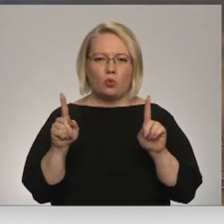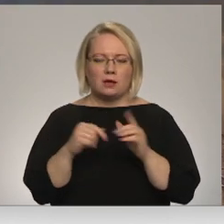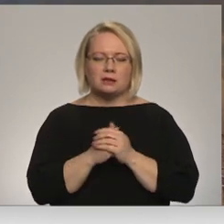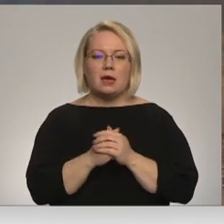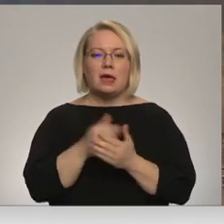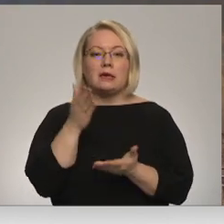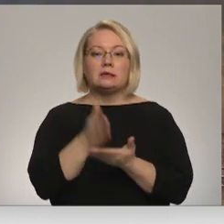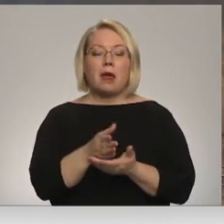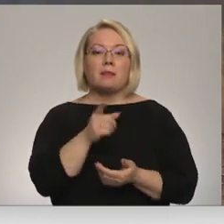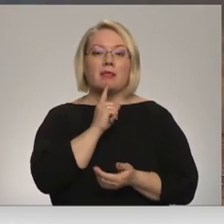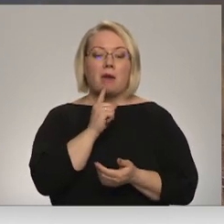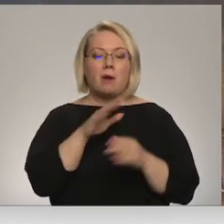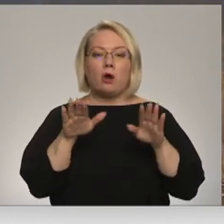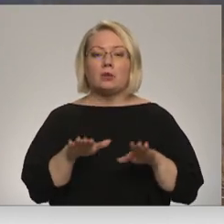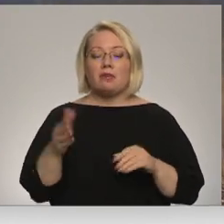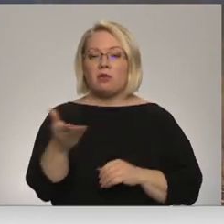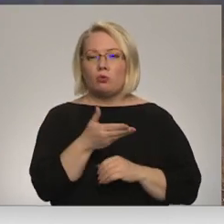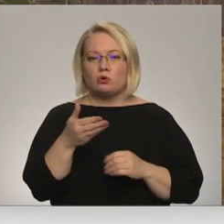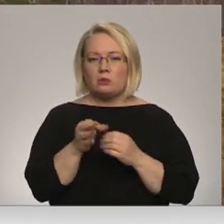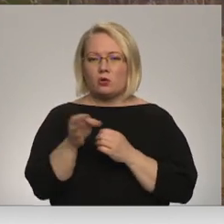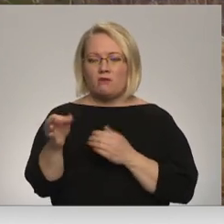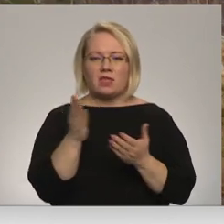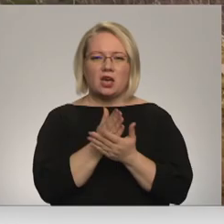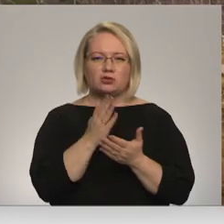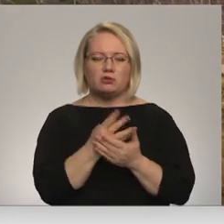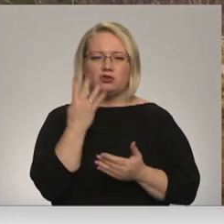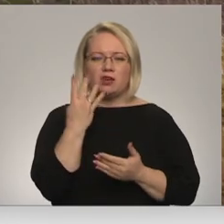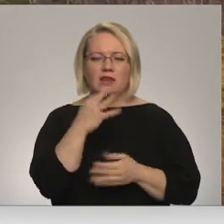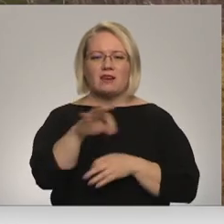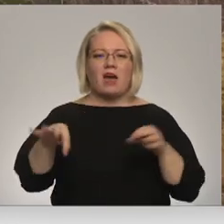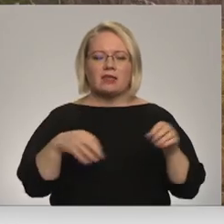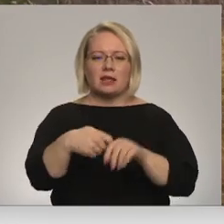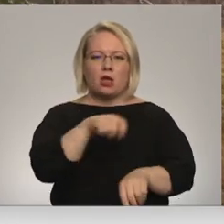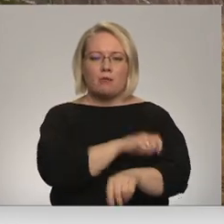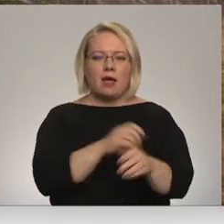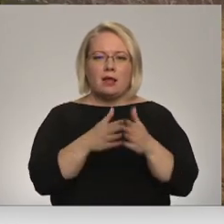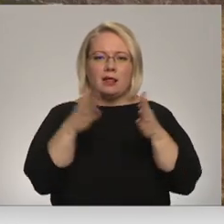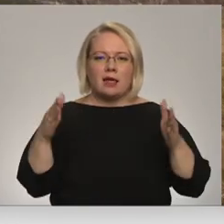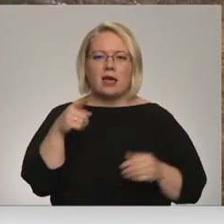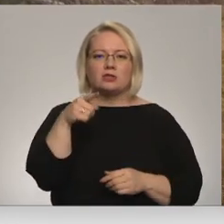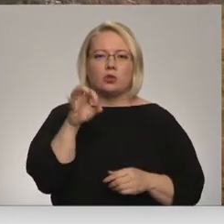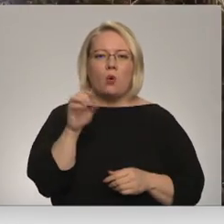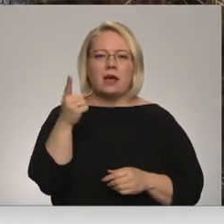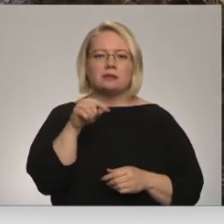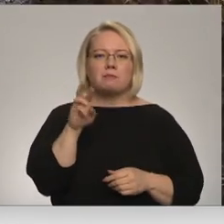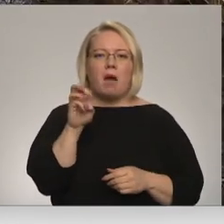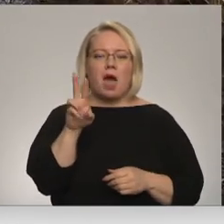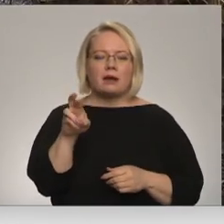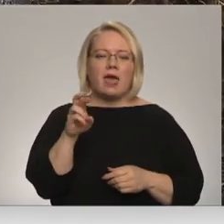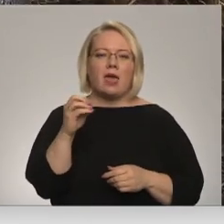Starp Liepāju un Dienvid Kurzemes novada, esošais aptuveni četrus kvadrātkilometrus lielais Tosmars ezars, gan agrāk veiktās